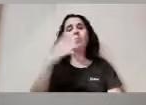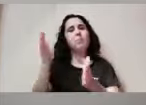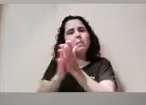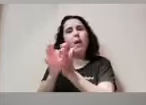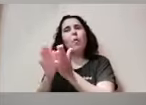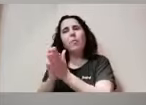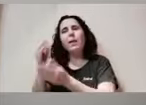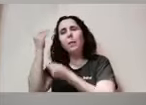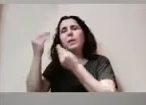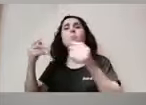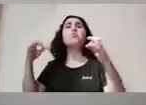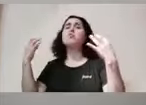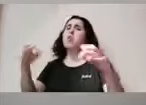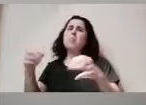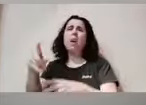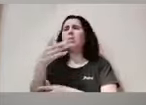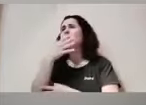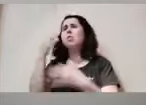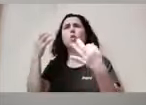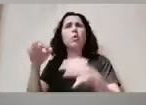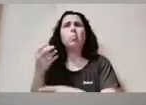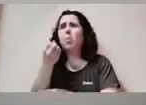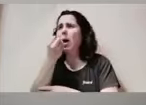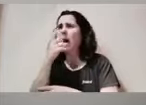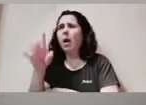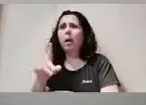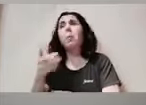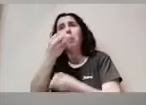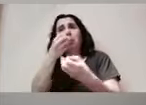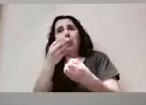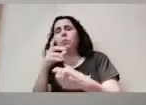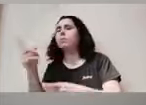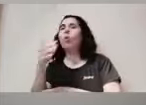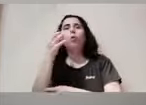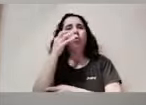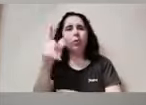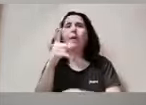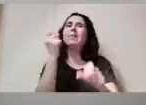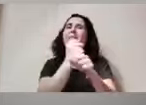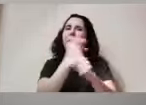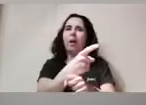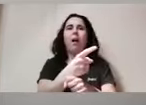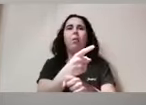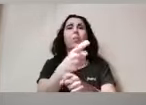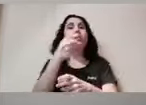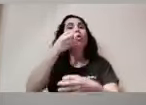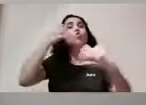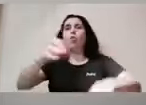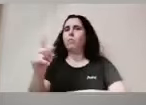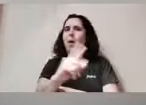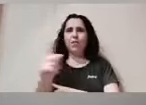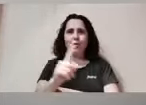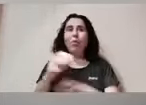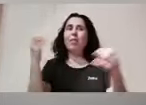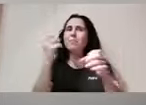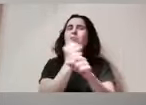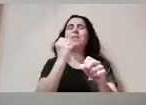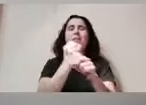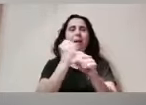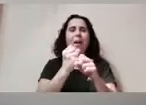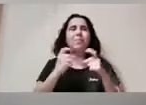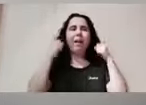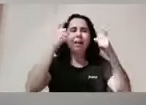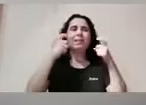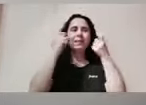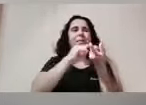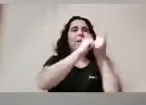companya Rú, que els normalitzem, no hi que normalitzar-les, n'hi ha que treballar-les. Estes conductes n'hi